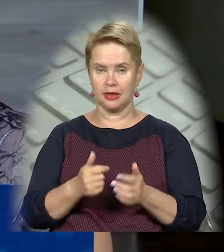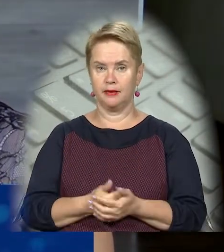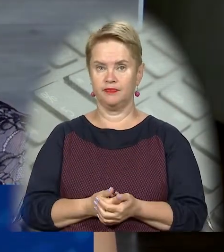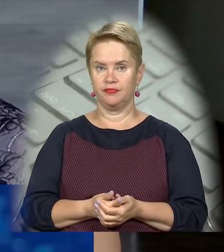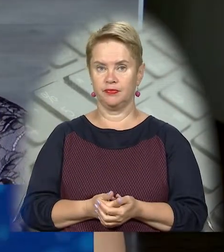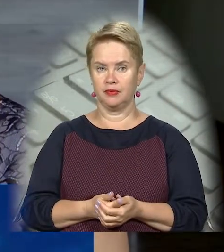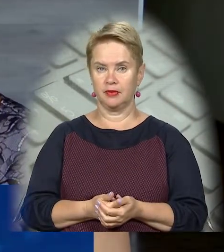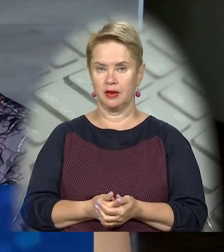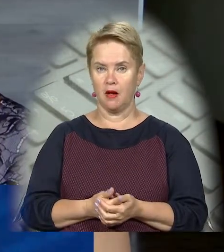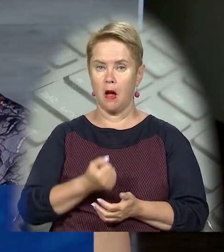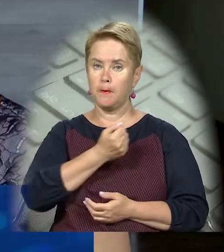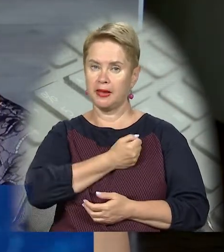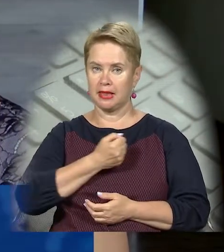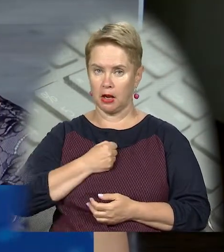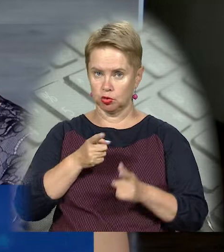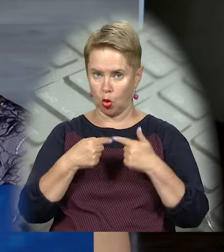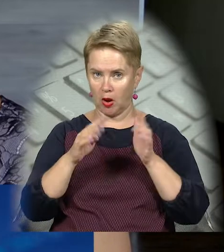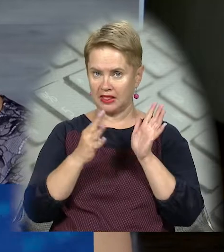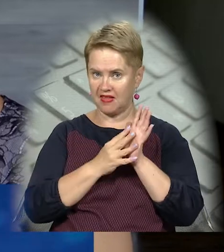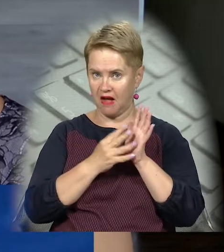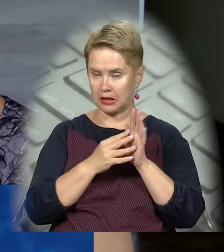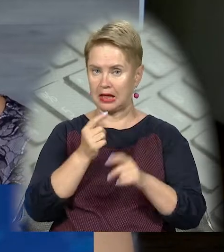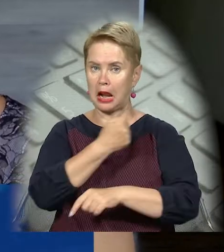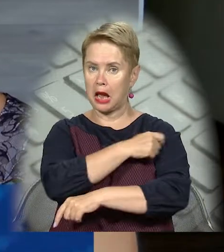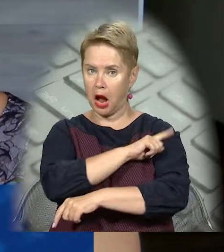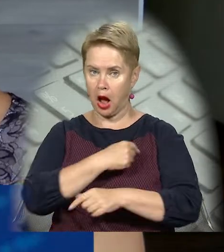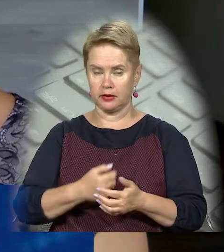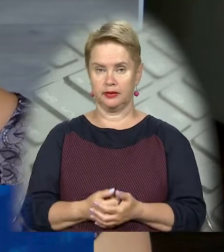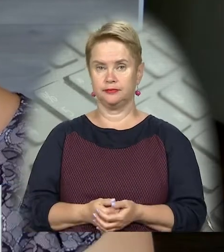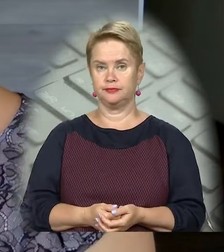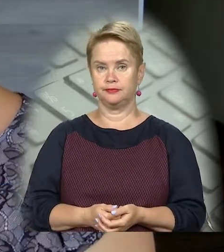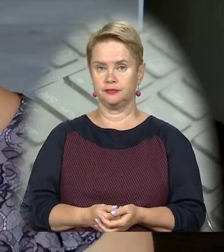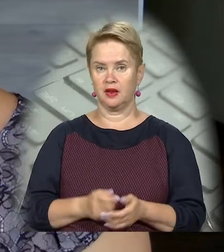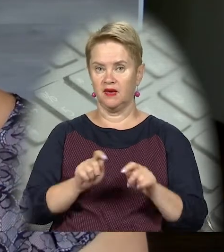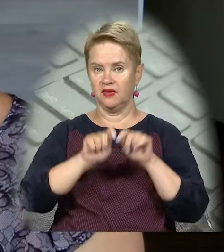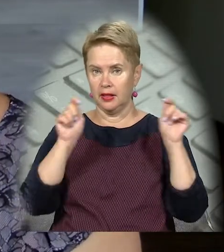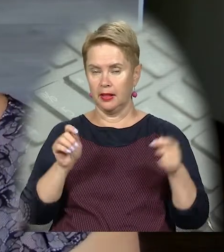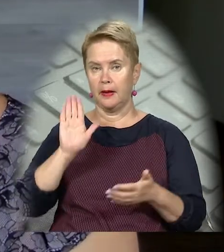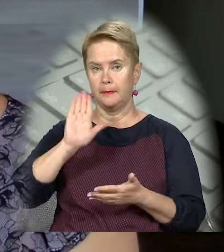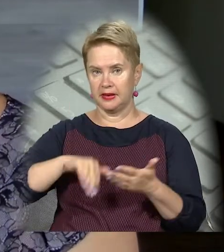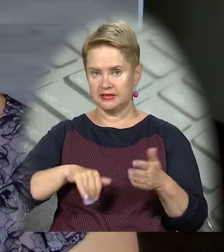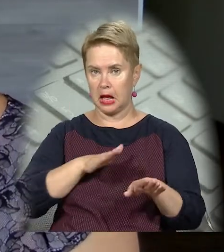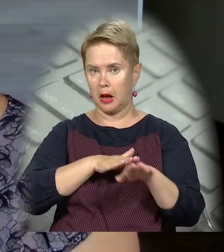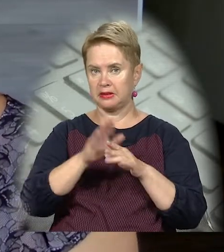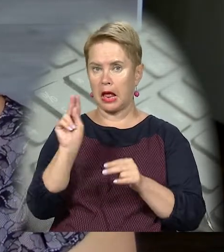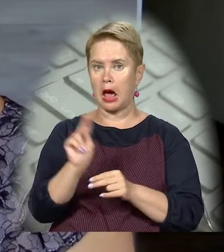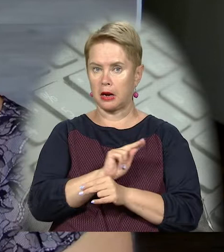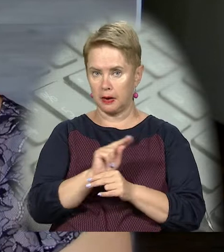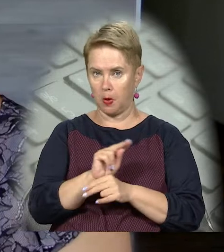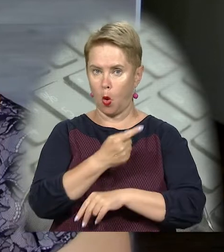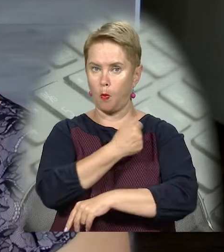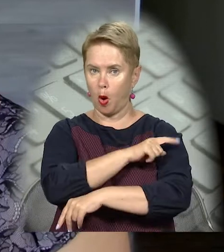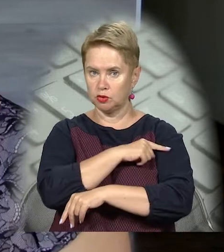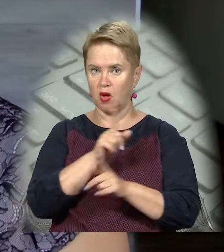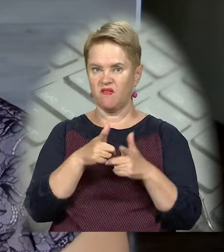в педагогічному корпусі 9-ї міської лікарні, відкриття після капітального ремонту